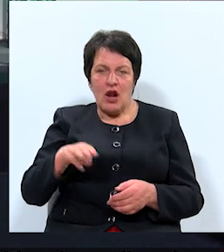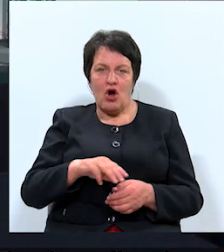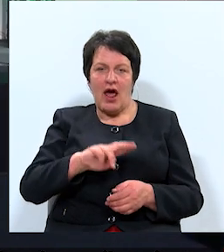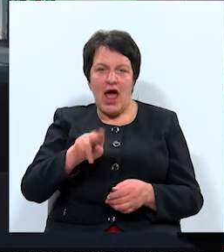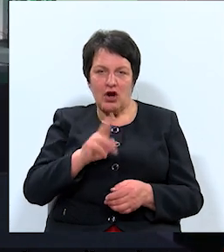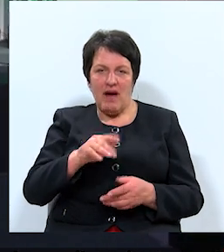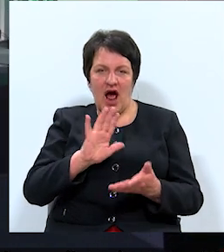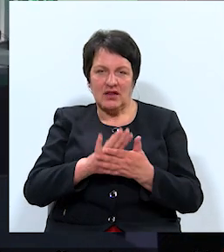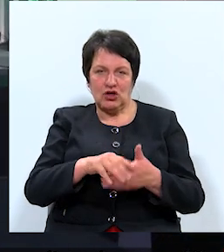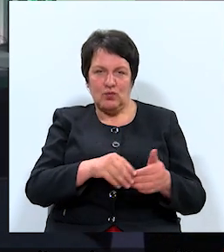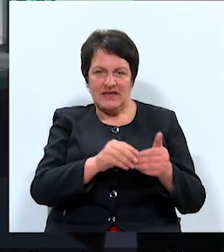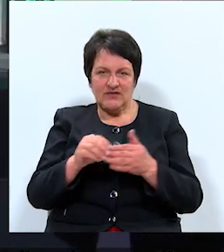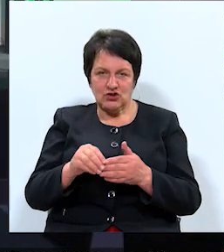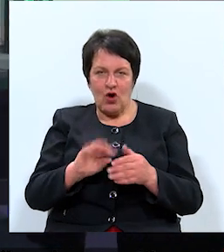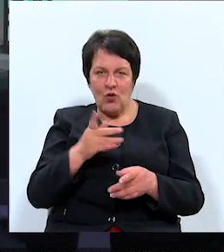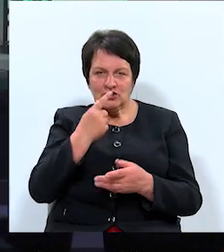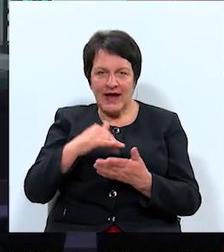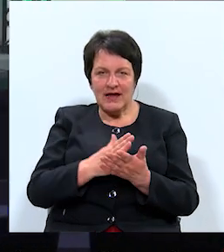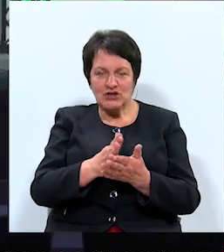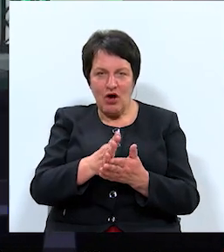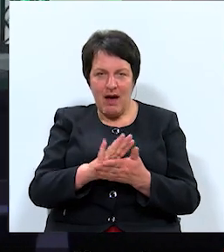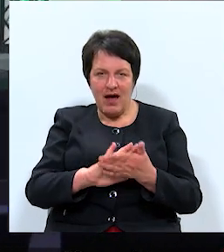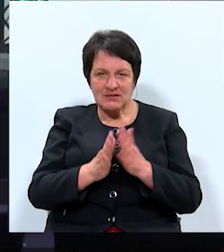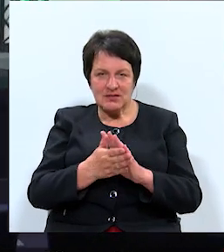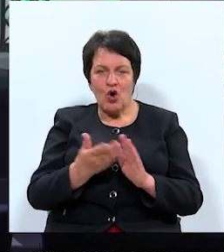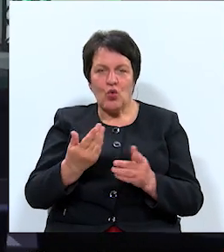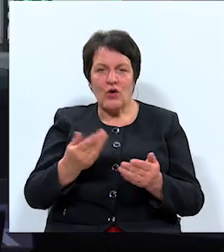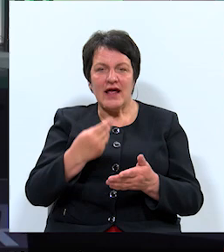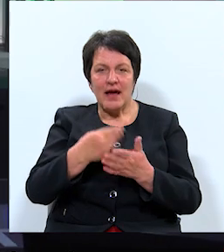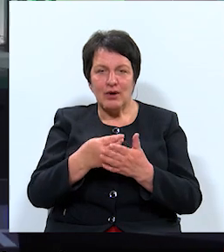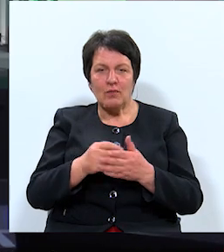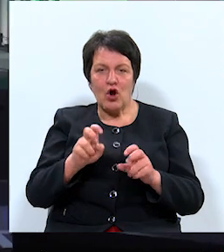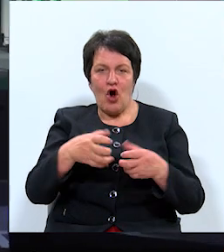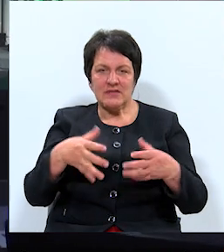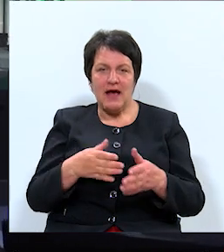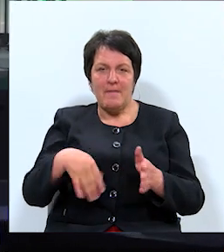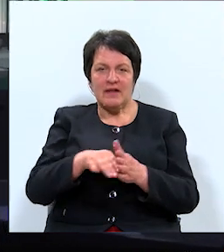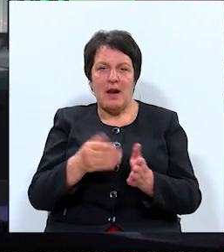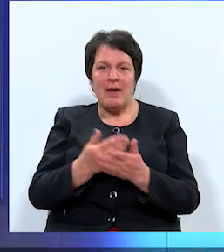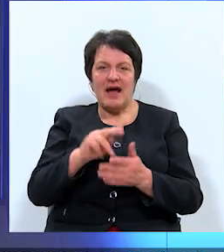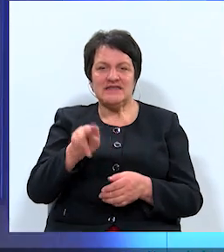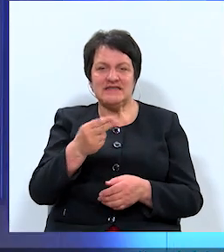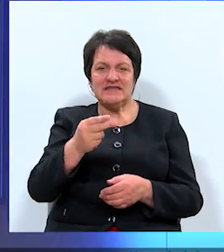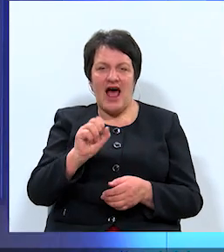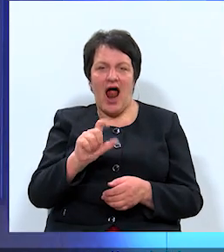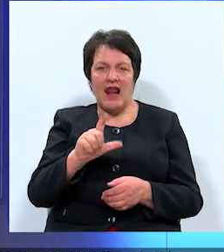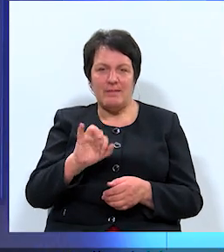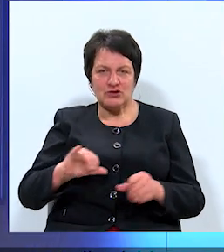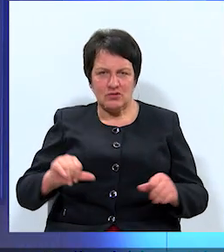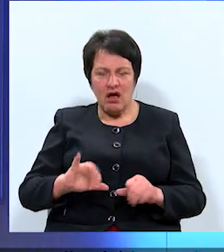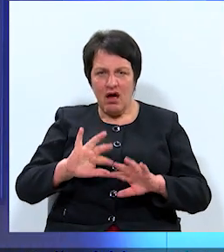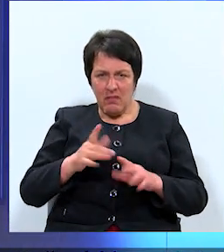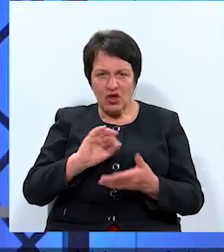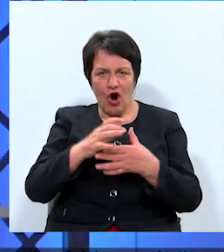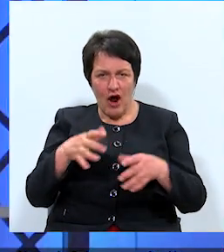izašanu, kurš tika izlabēts un kura iepirkuma komisijā piedalījās, piemēram, cienījumais dalbes. Koalīcijas